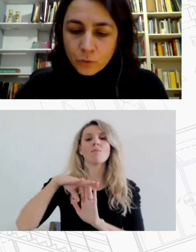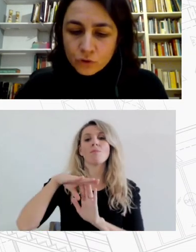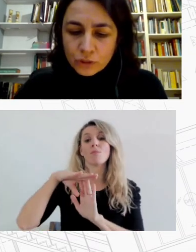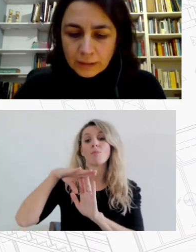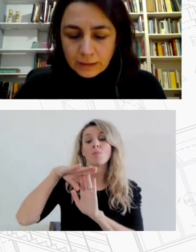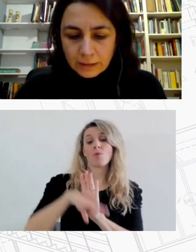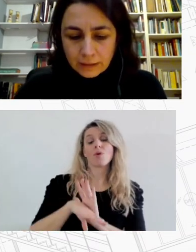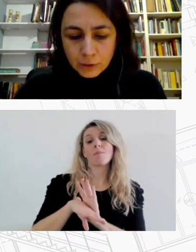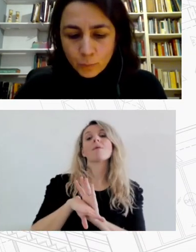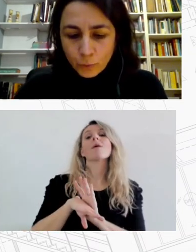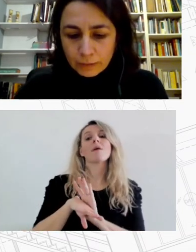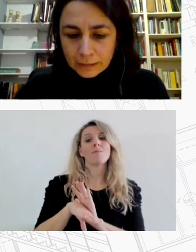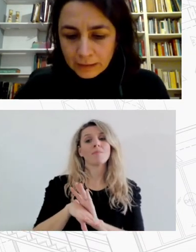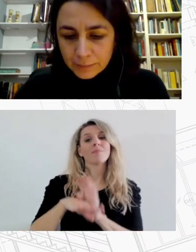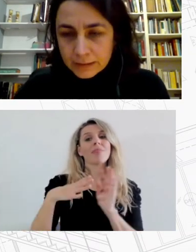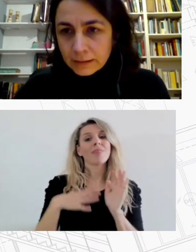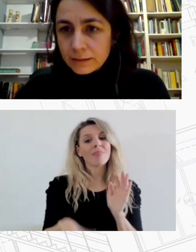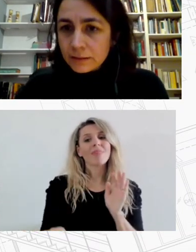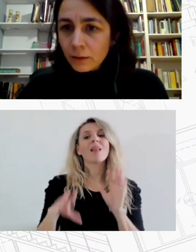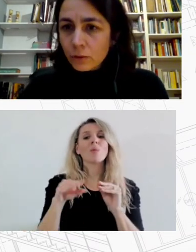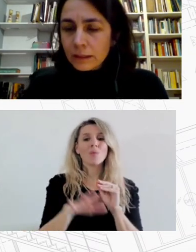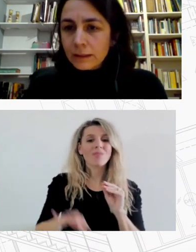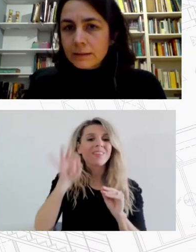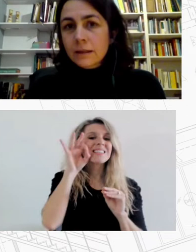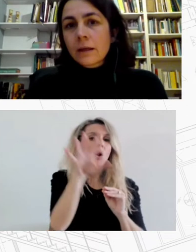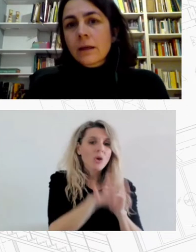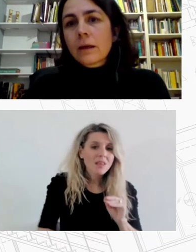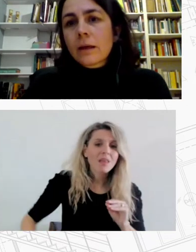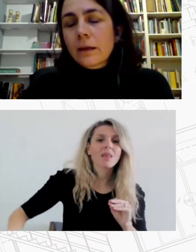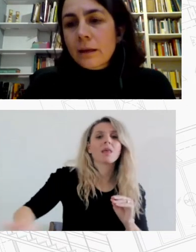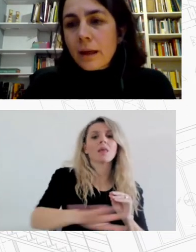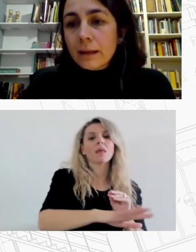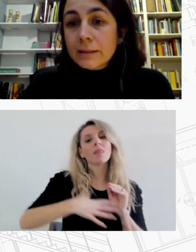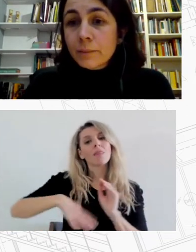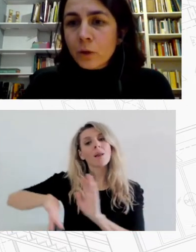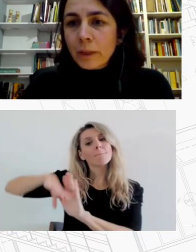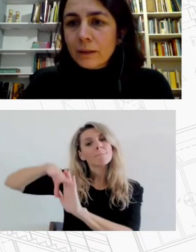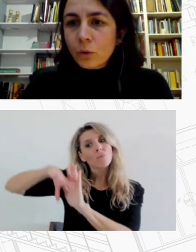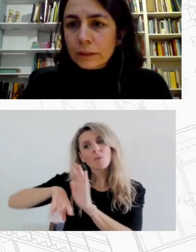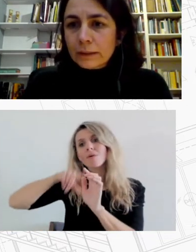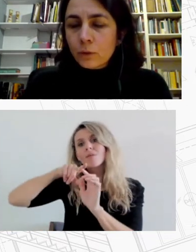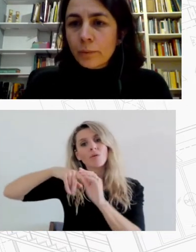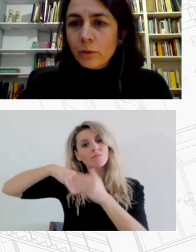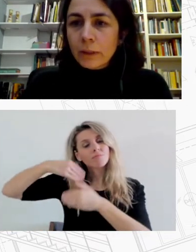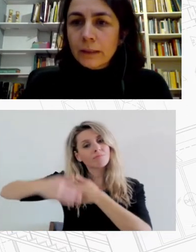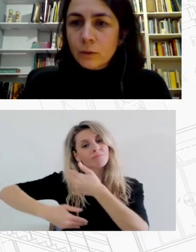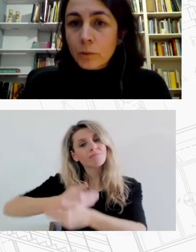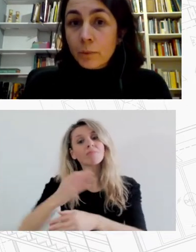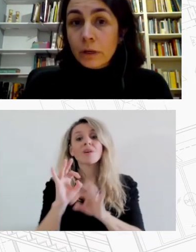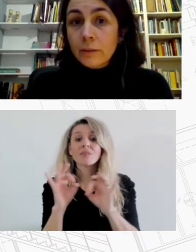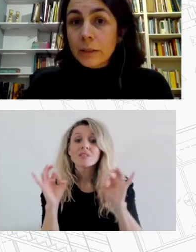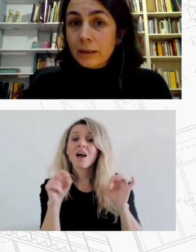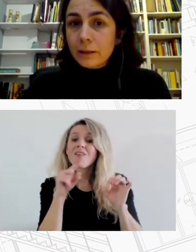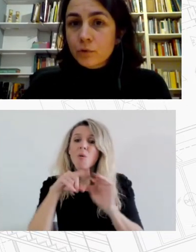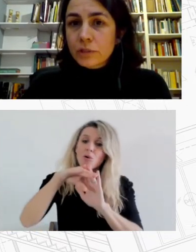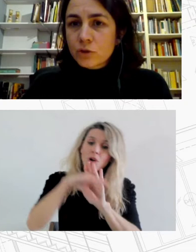εφαρμόσει η Μητροπολιτική Αναπτυξιακή της Θεσσαλονίκης έχει συμπληρωματικότητα το επίδομα ενικίου με